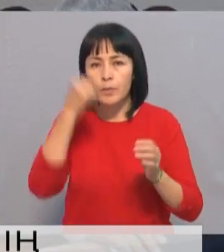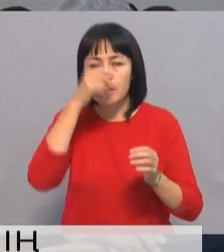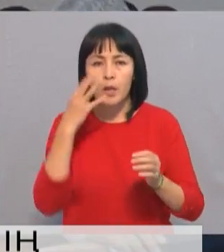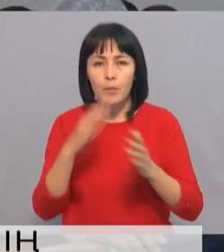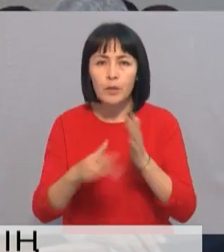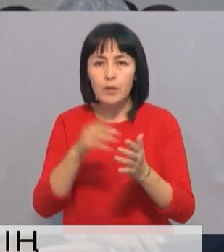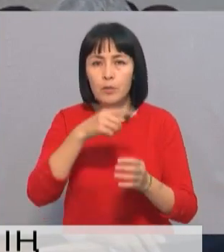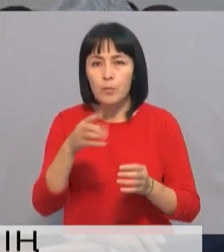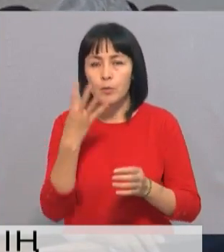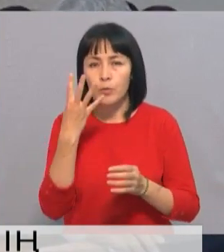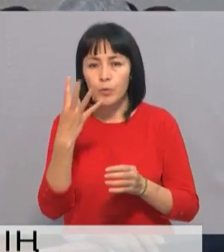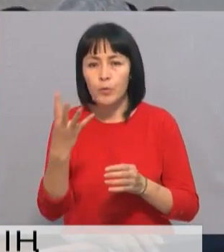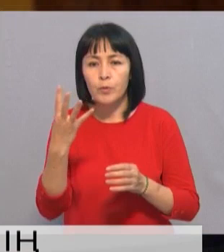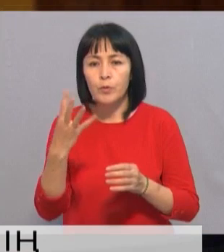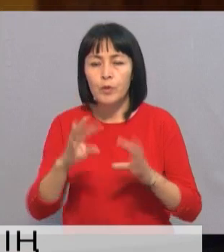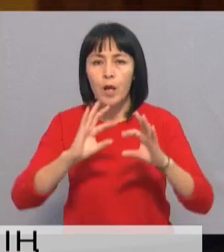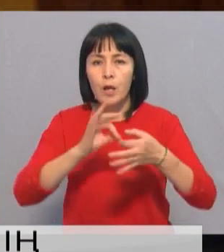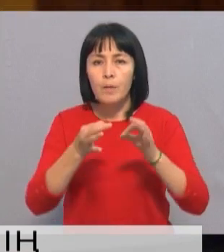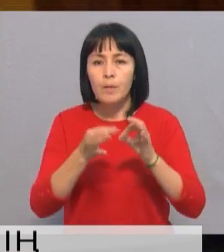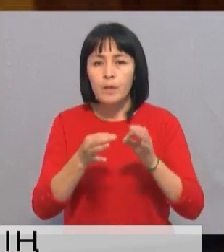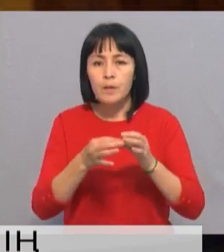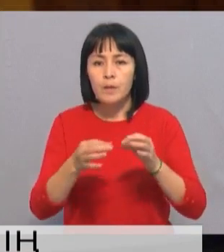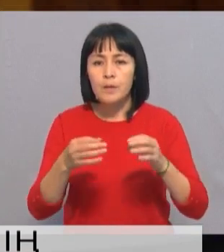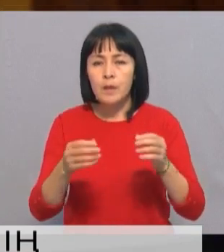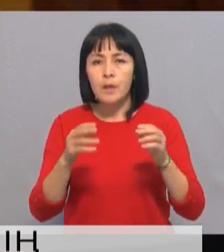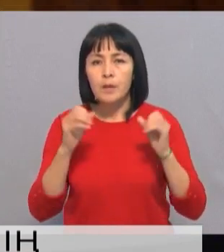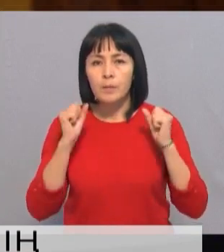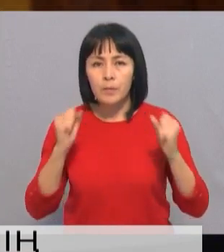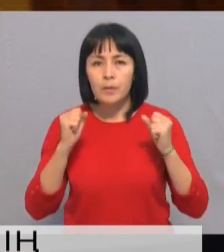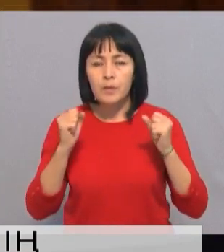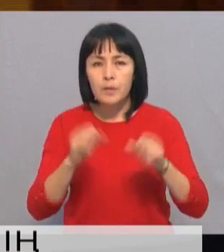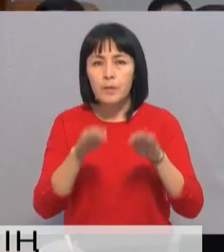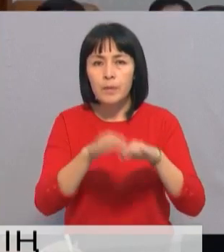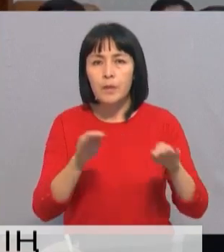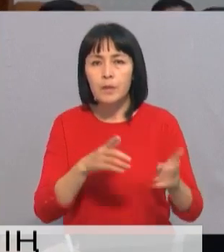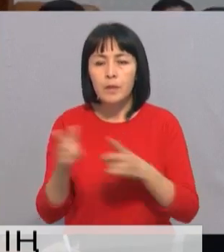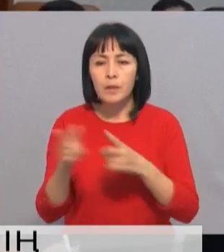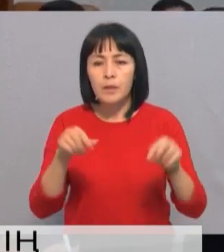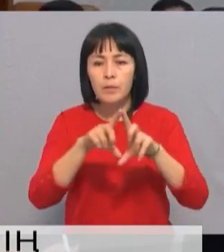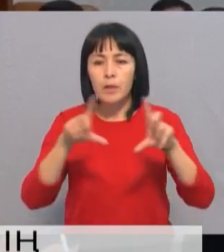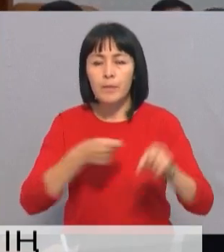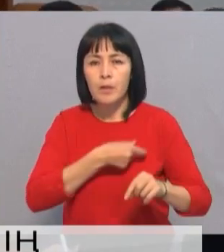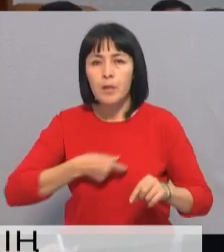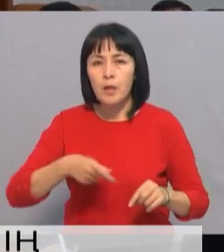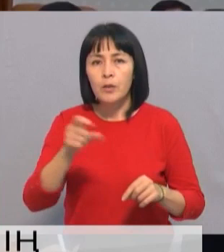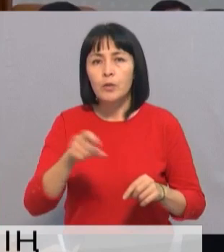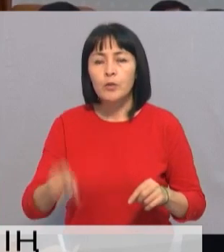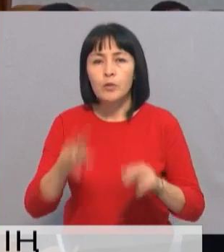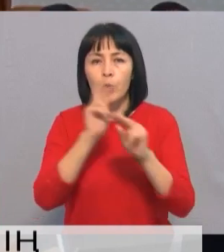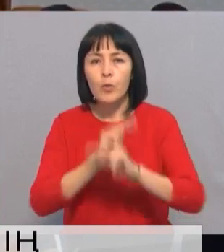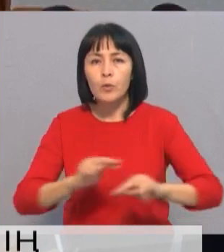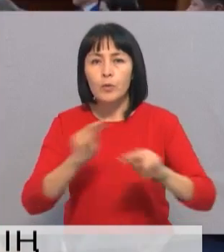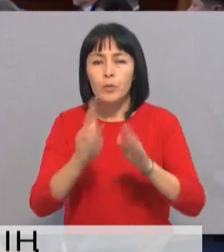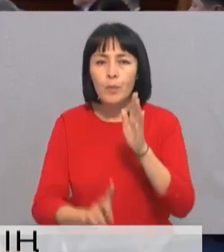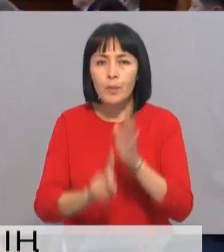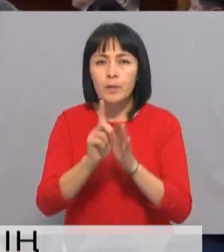Алматы ғаласындағы нөмірі түртінші Олимпиадалық резервтегі мамандандырылған балылар жасы үспірімдері мектебінің жаттықтырушысы, оқтырушысы